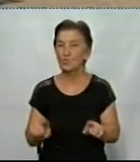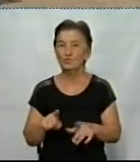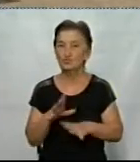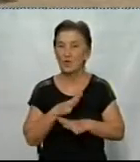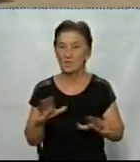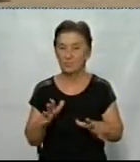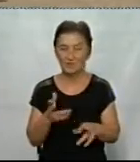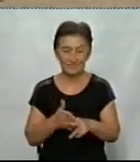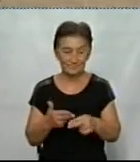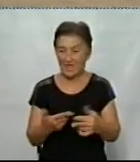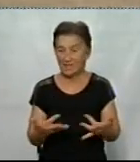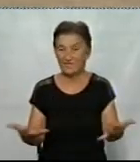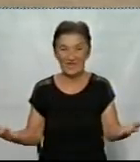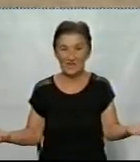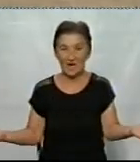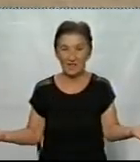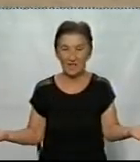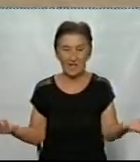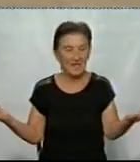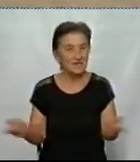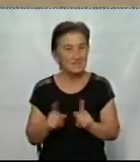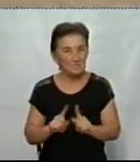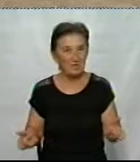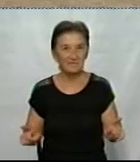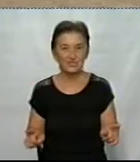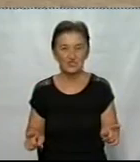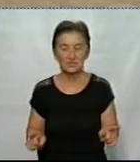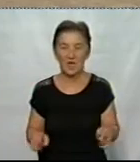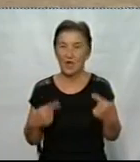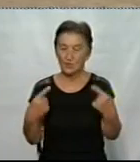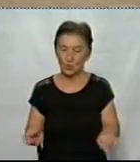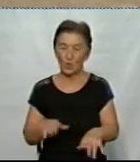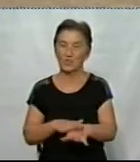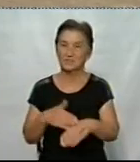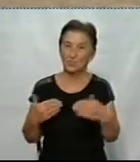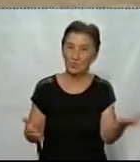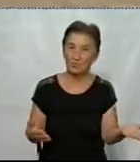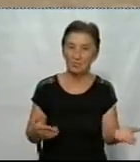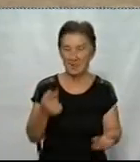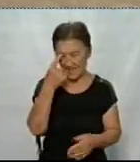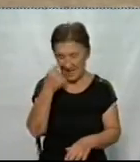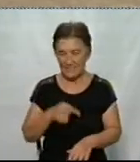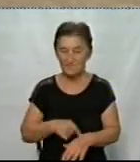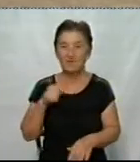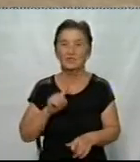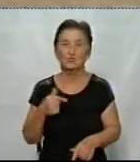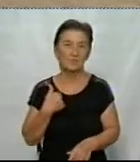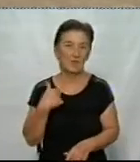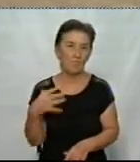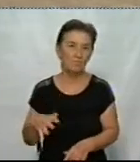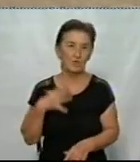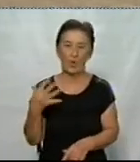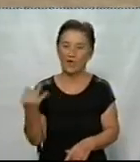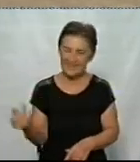інвентаря, такий доволі специфічний інвентарь. А з другої сторони не готувалися свідомо, щоб нам було цікавіше.